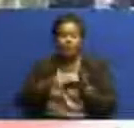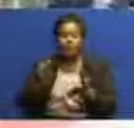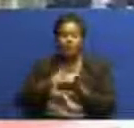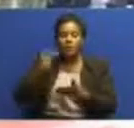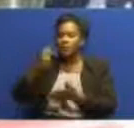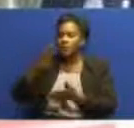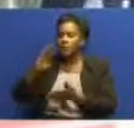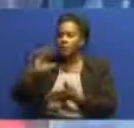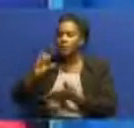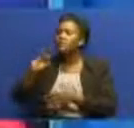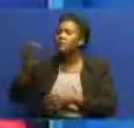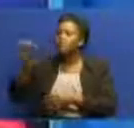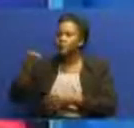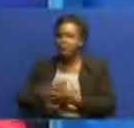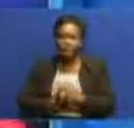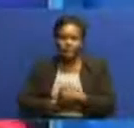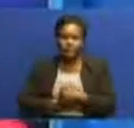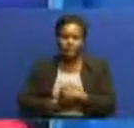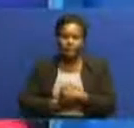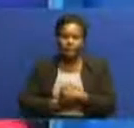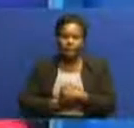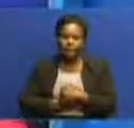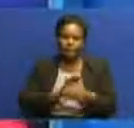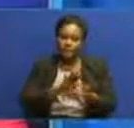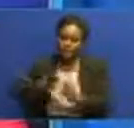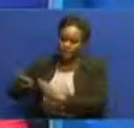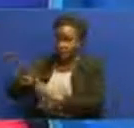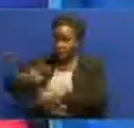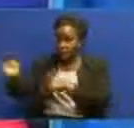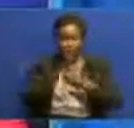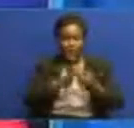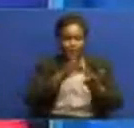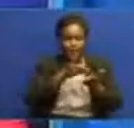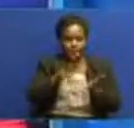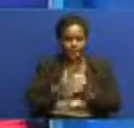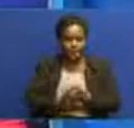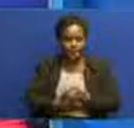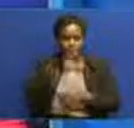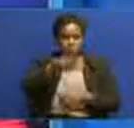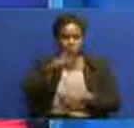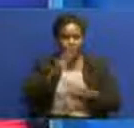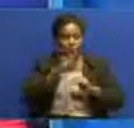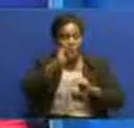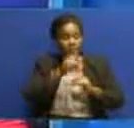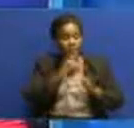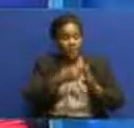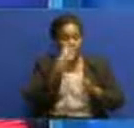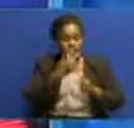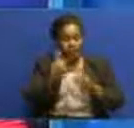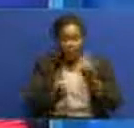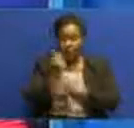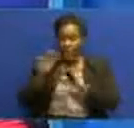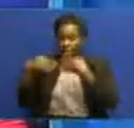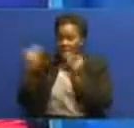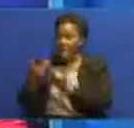Shinyanga Kutoka huko Shinyanga tureje hapa Dar eselamu amba puwakati zaidi ya wananchi ni ambili kutoka kaya takriba ni hamsini